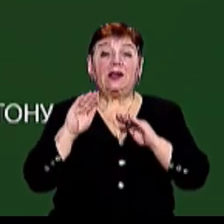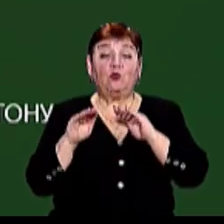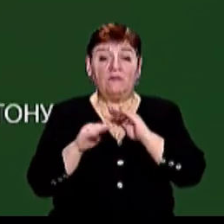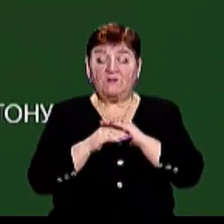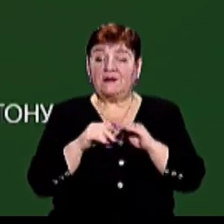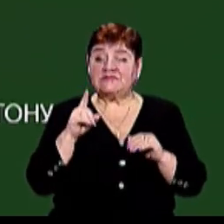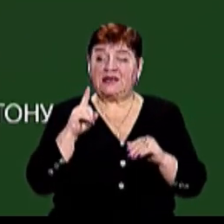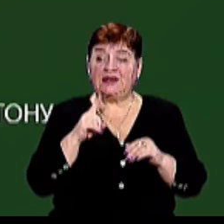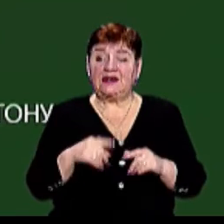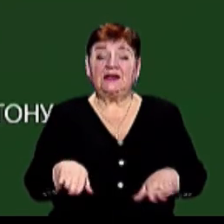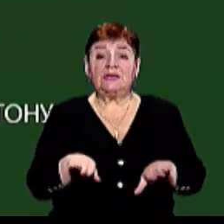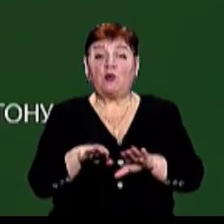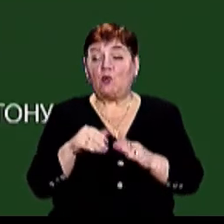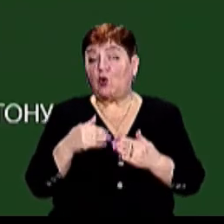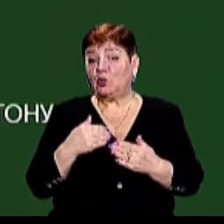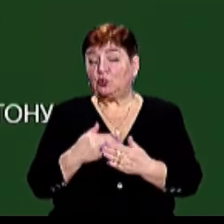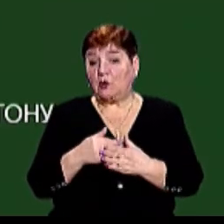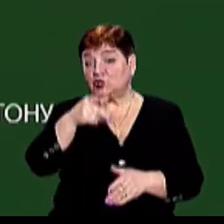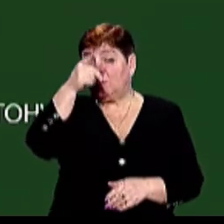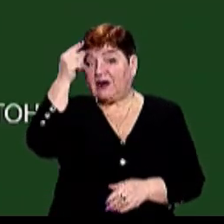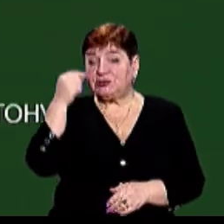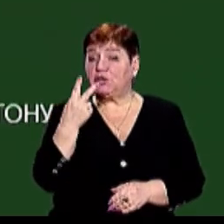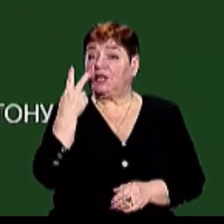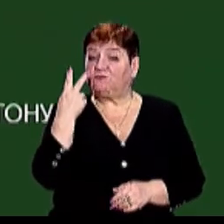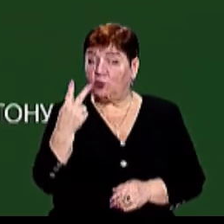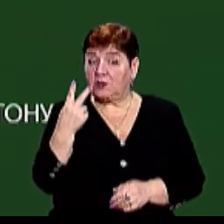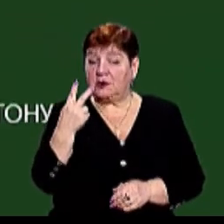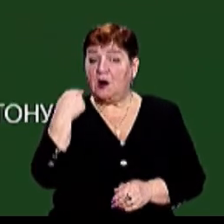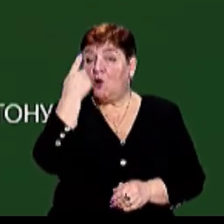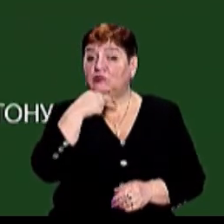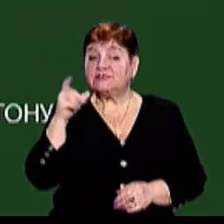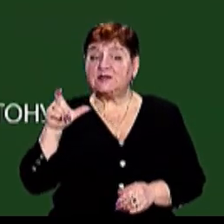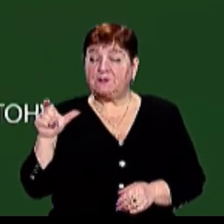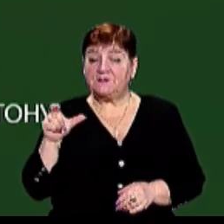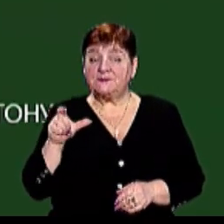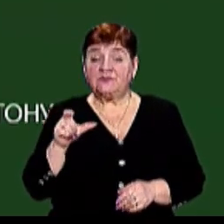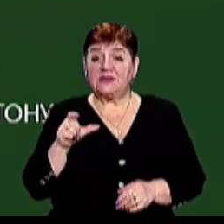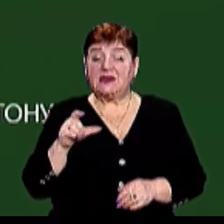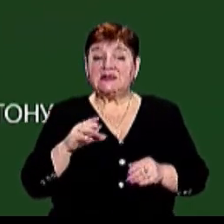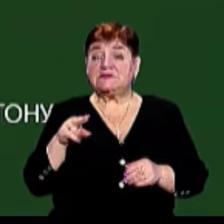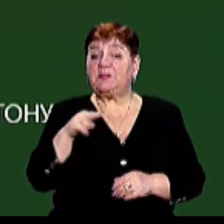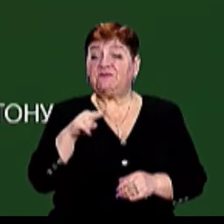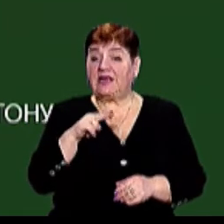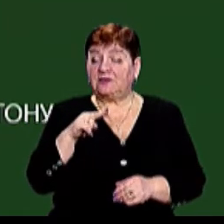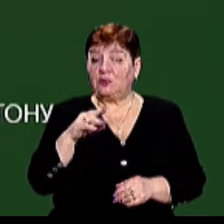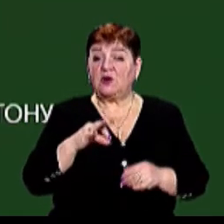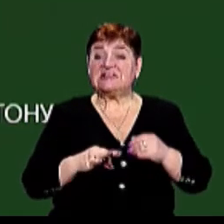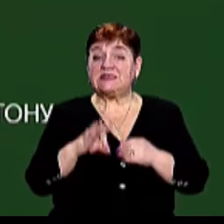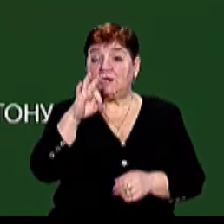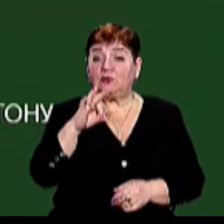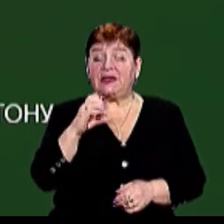підозрюють у справі переправлення до Словачини двох осіб з Південно-Східної Азії